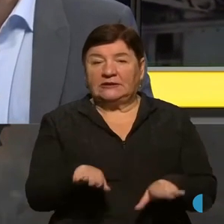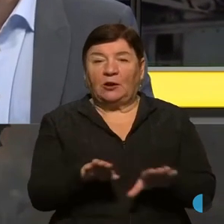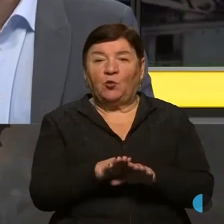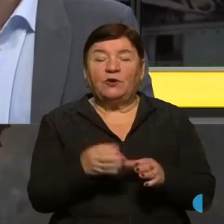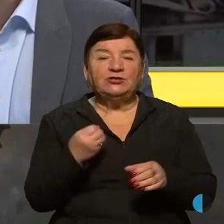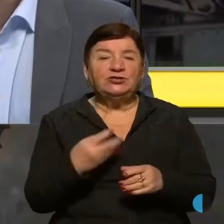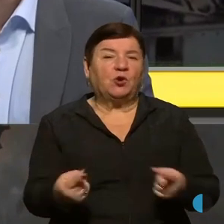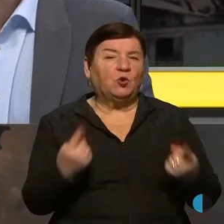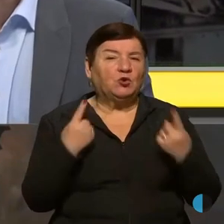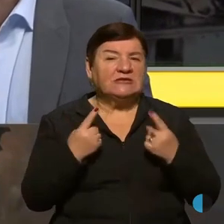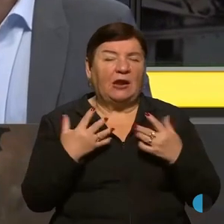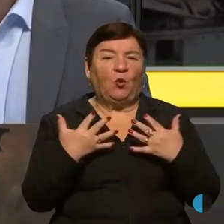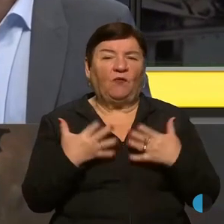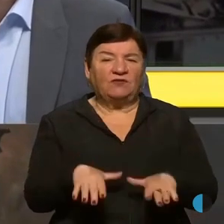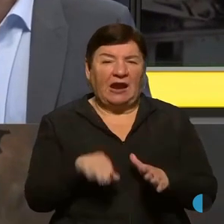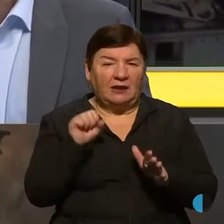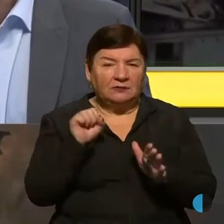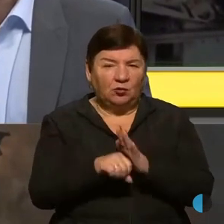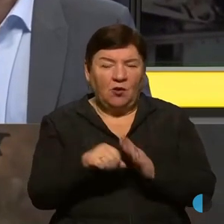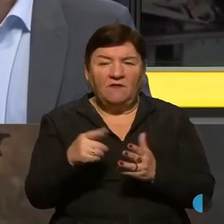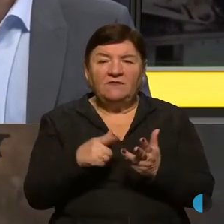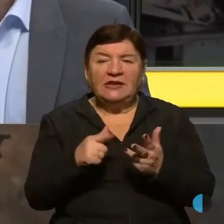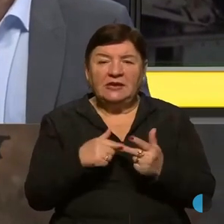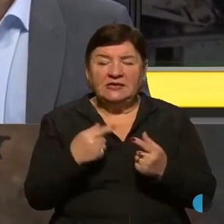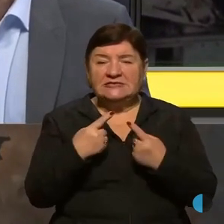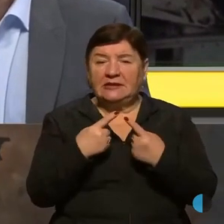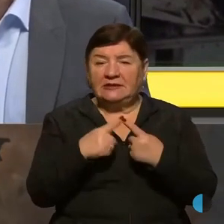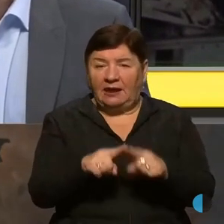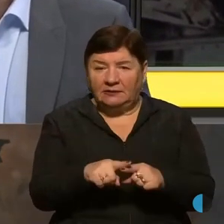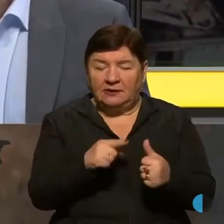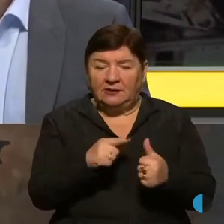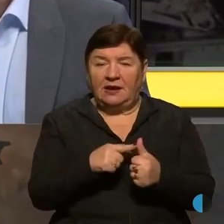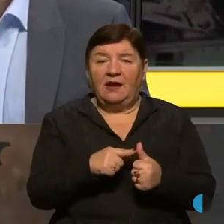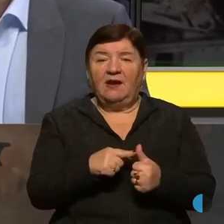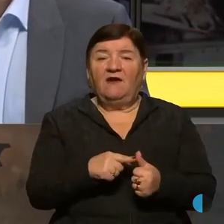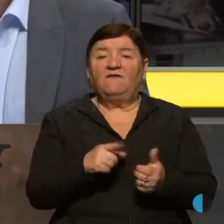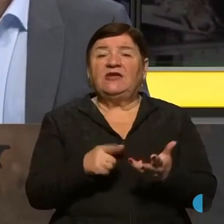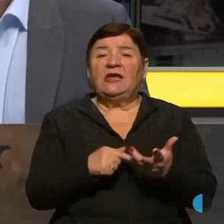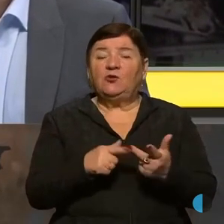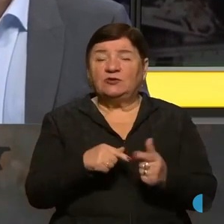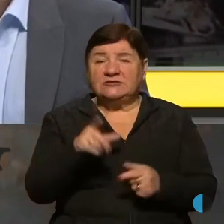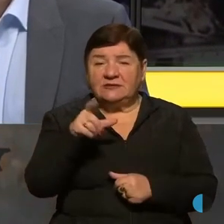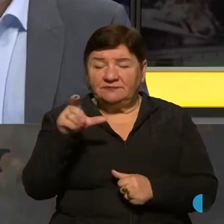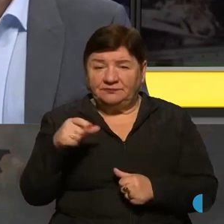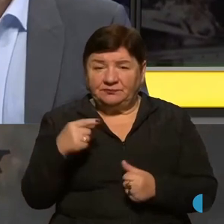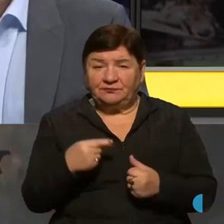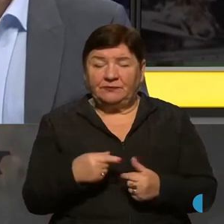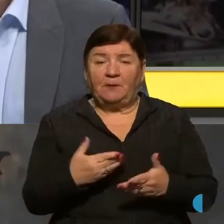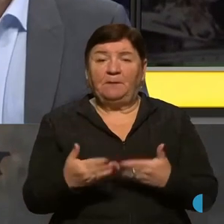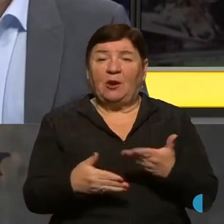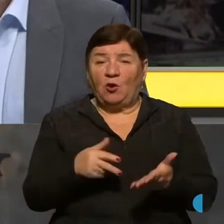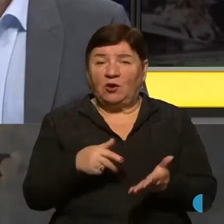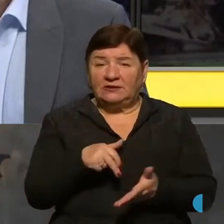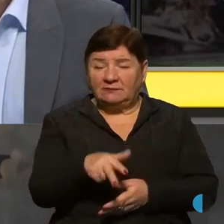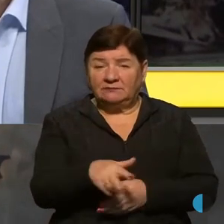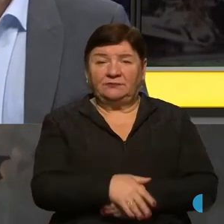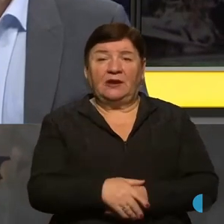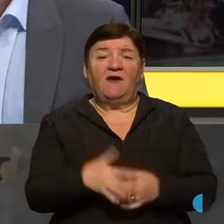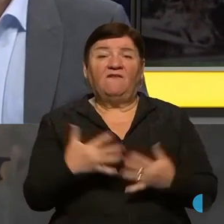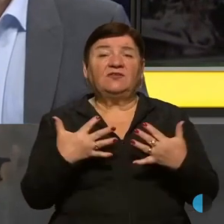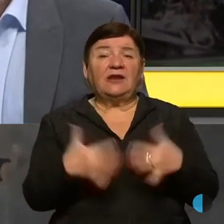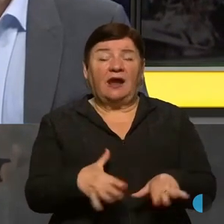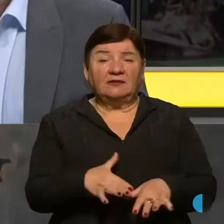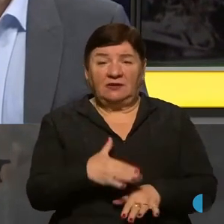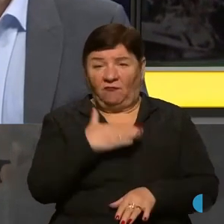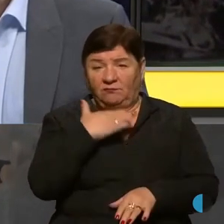колосальну втрату в кількостях одиниці техніки, в кількості піхоти. і так само він втратив, до